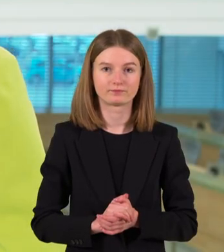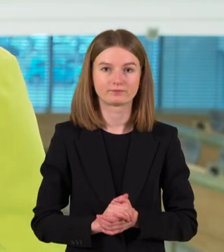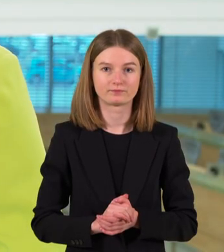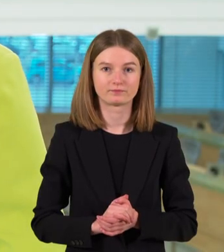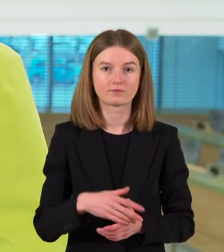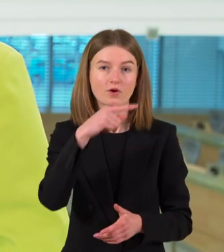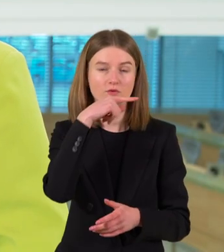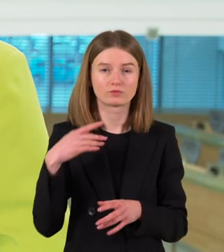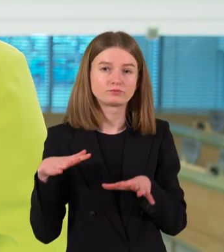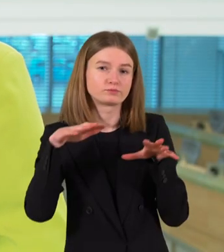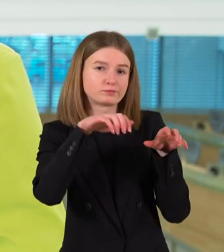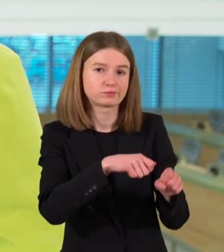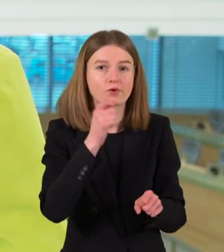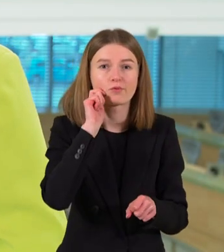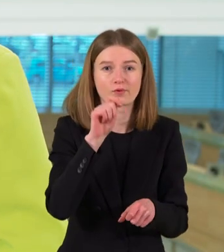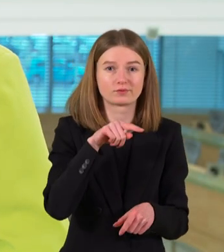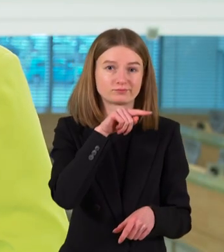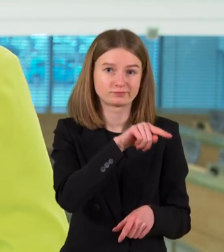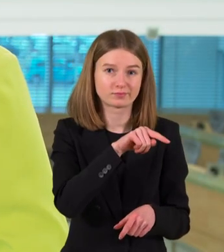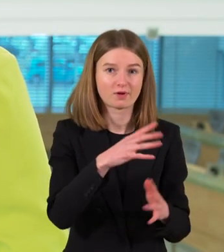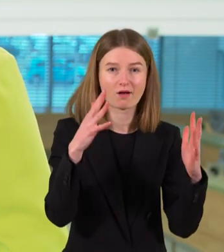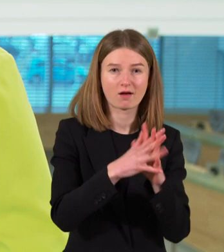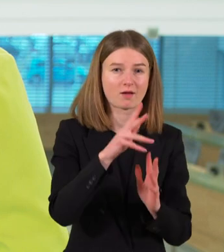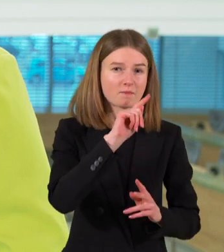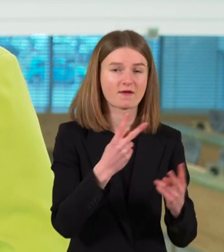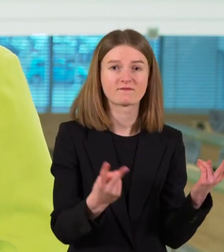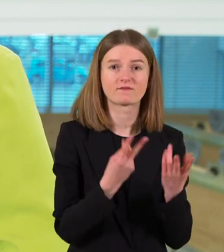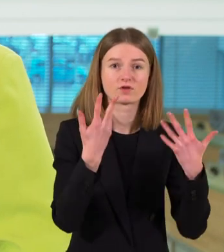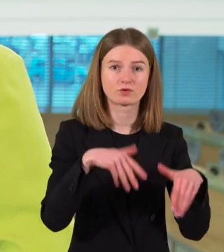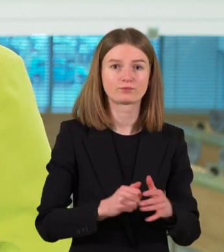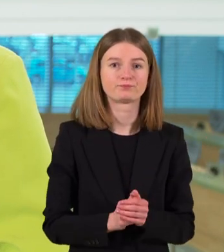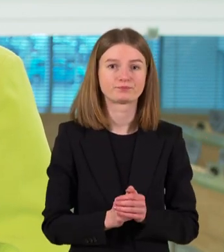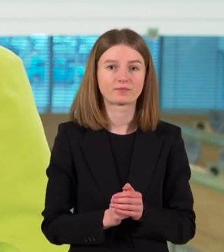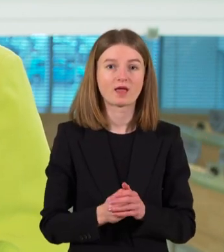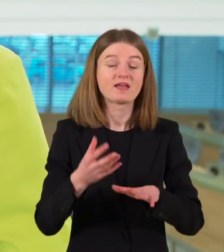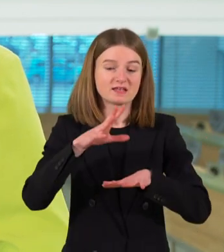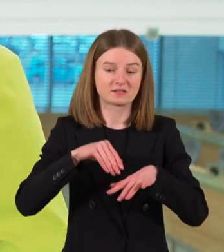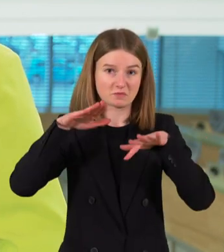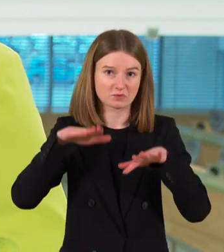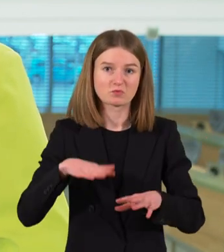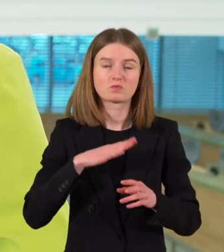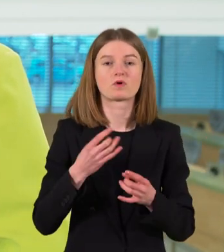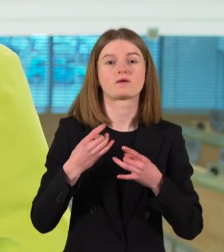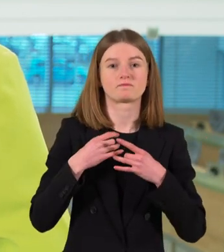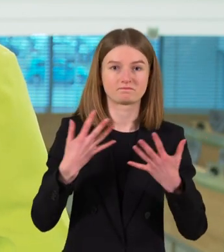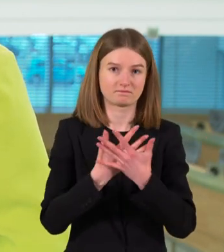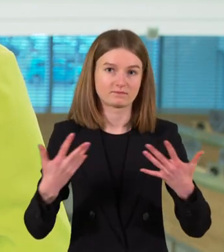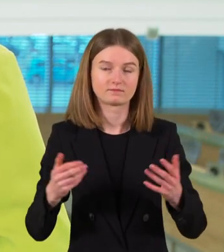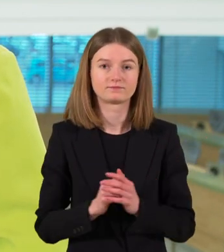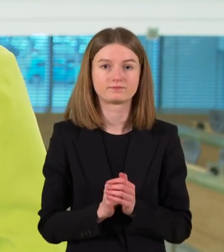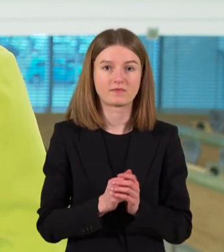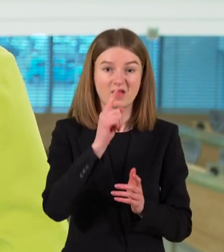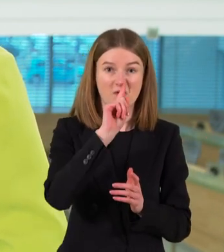Rusijos platos masto karinės invazijos į Ukrainą metinę Seimas pažymėjo specialiais renginiais. Metai, kaip sako